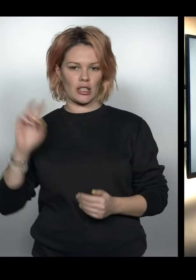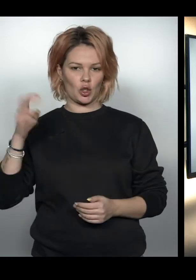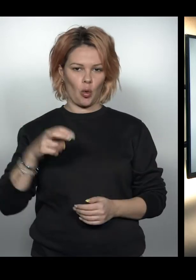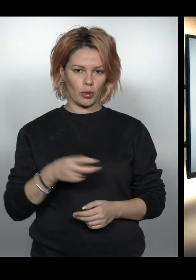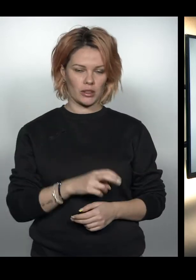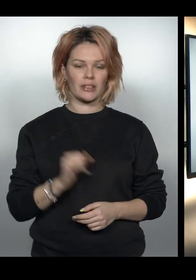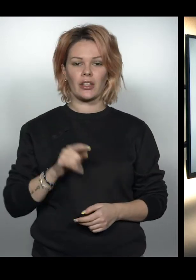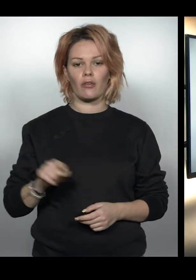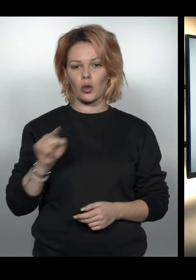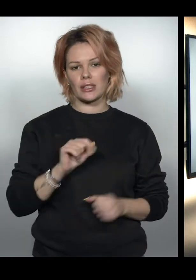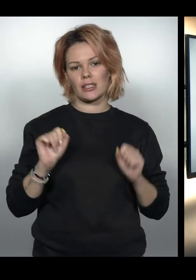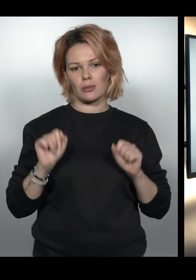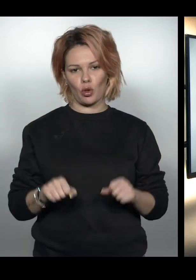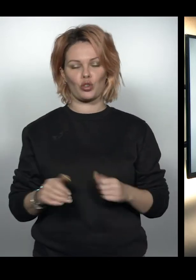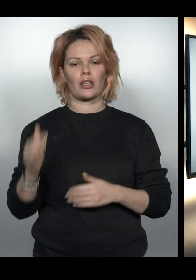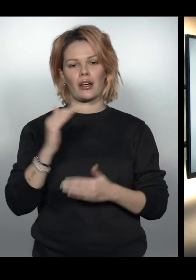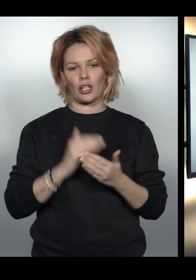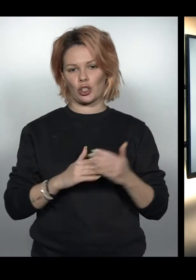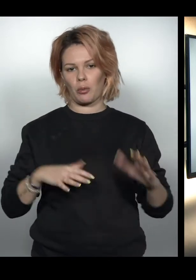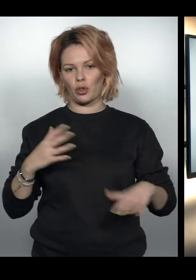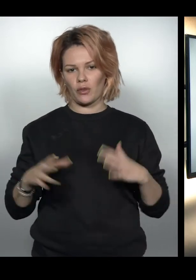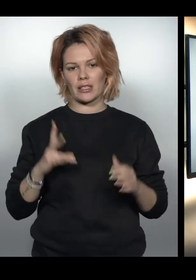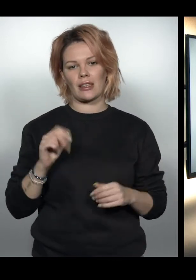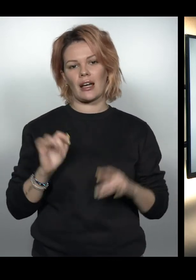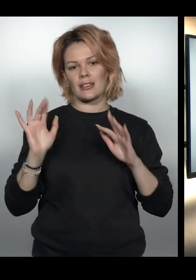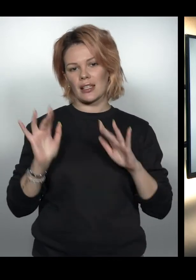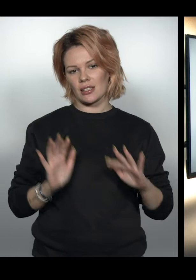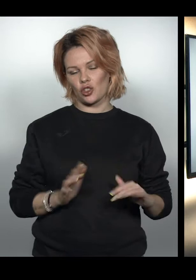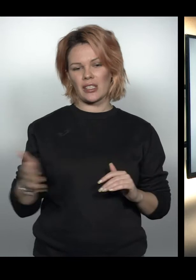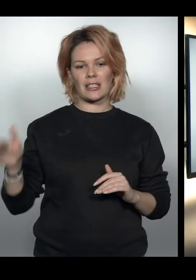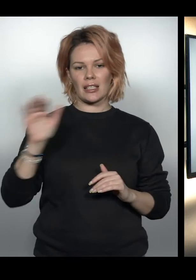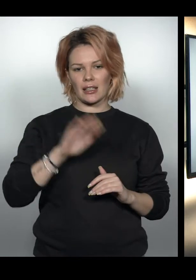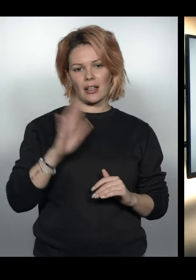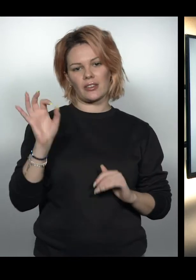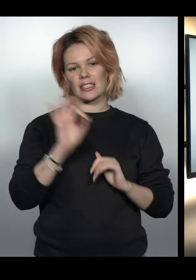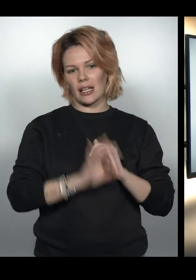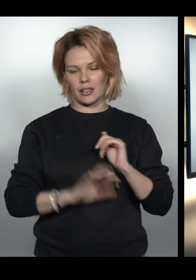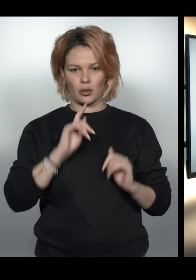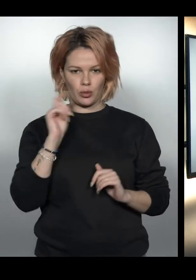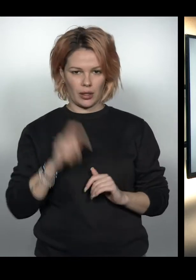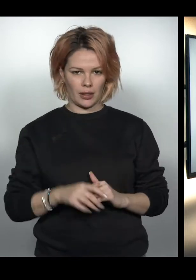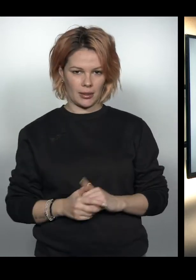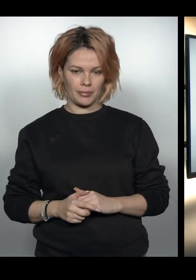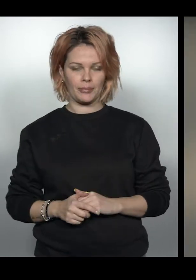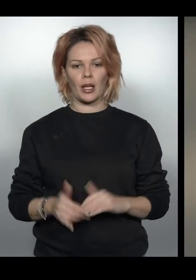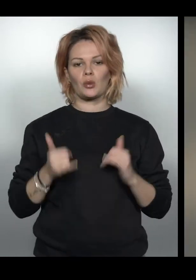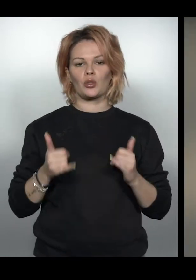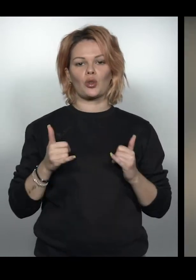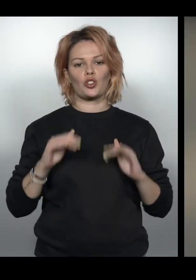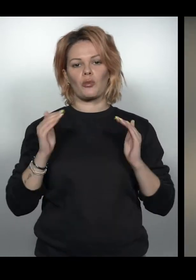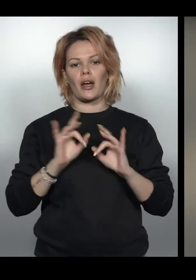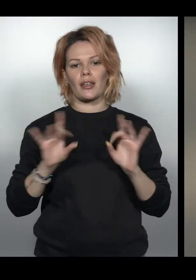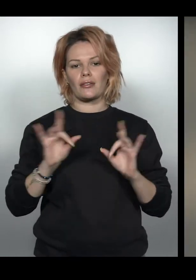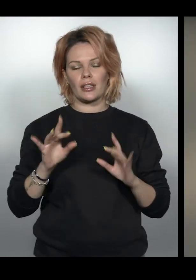сноубордистів. І вони зможуть нарешті потренуватися на засніжених схилах у Західній Україні. У